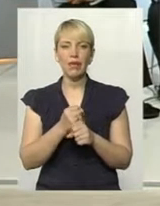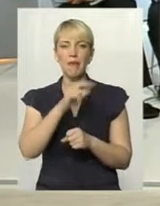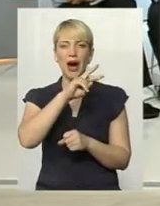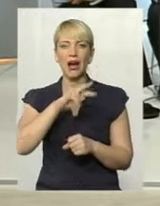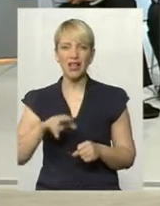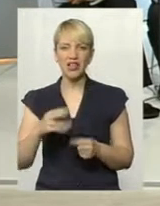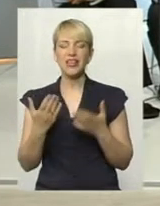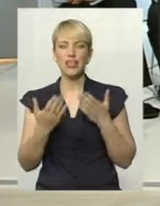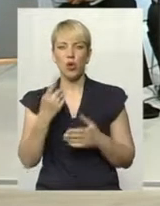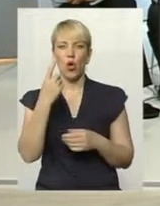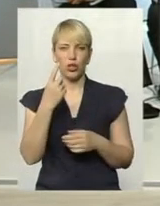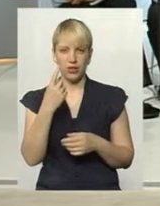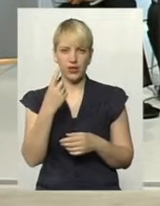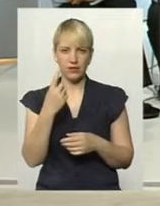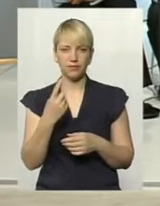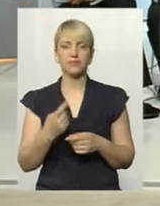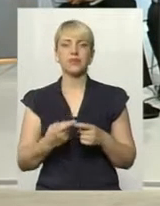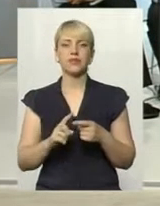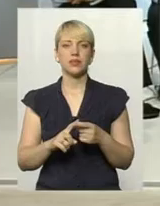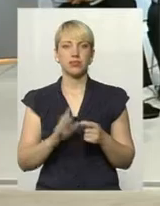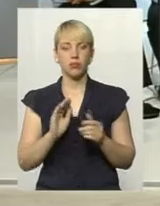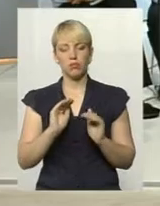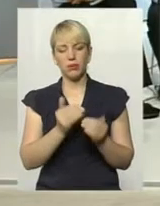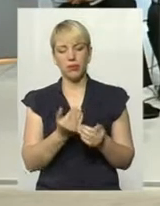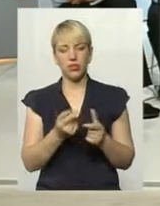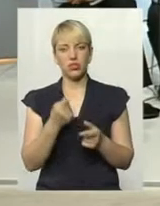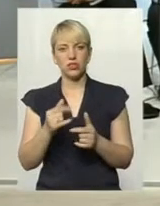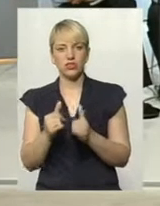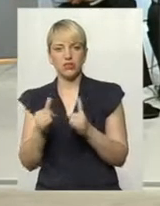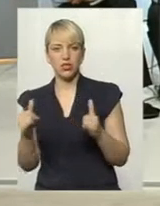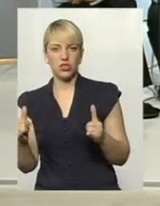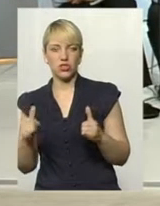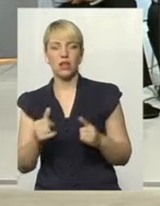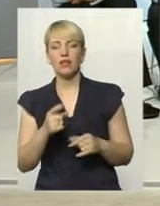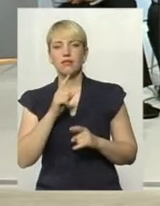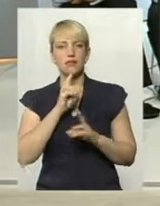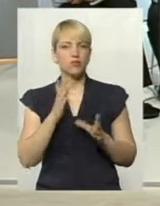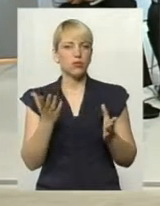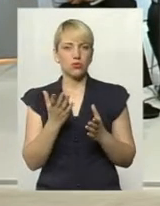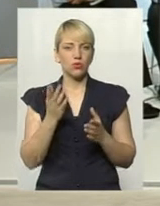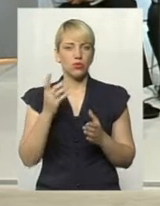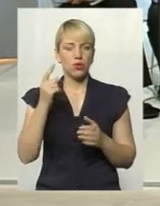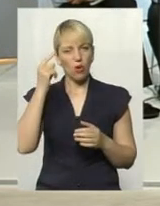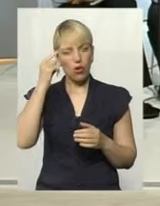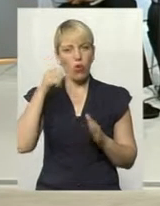Тому що, якщо одна складова буде применшена чи збільшена, тому не буде якоїсь логіки в цьому.